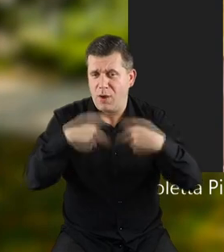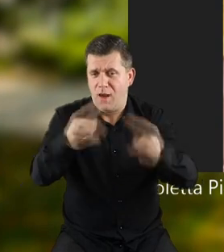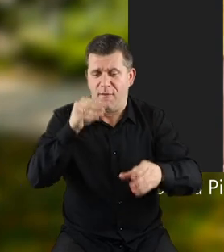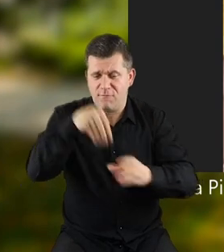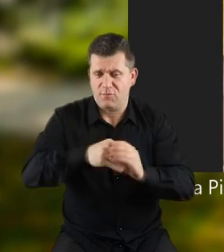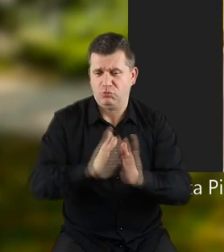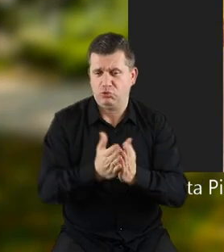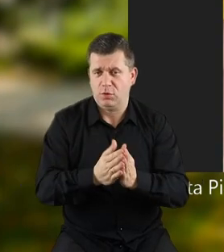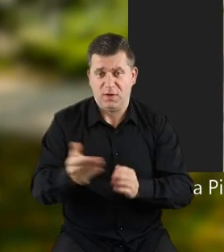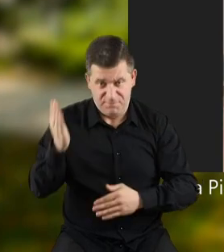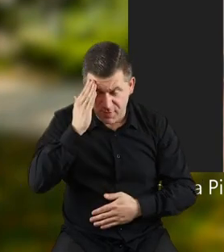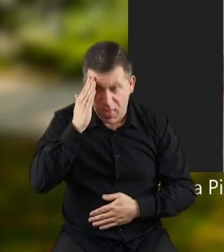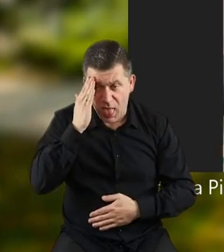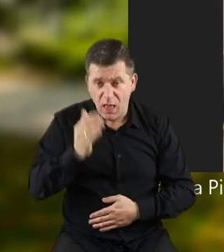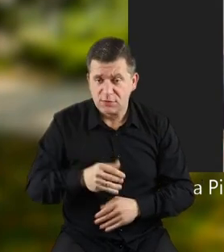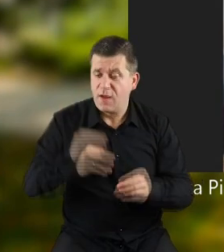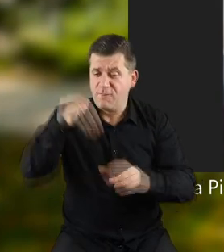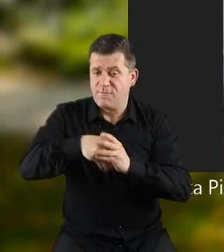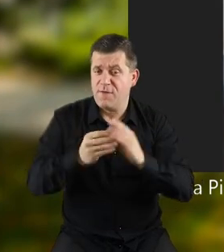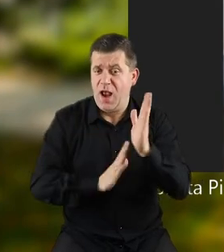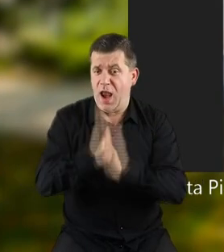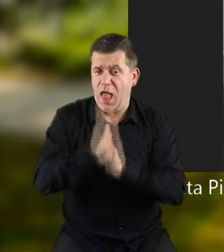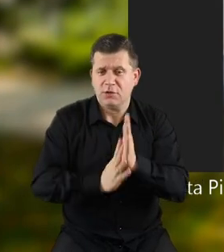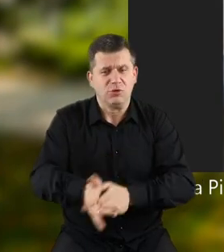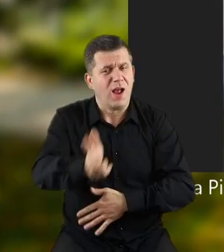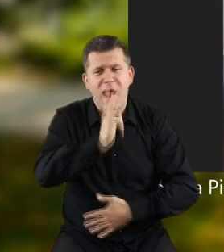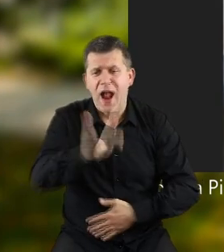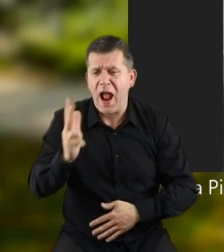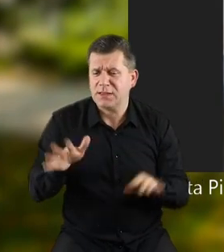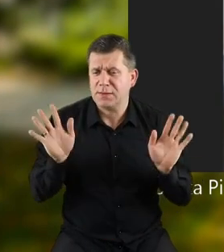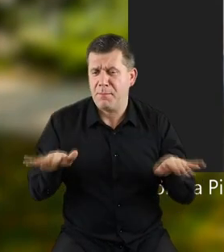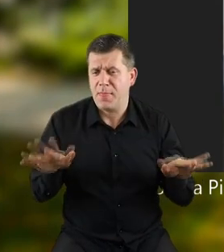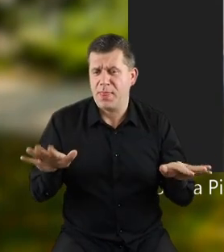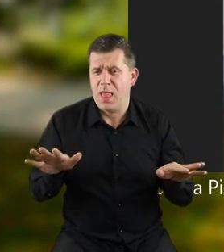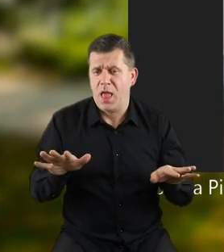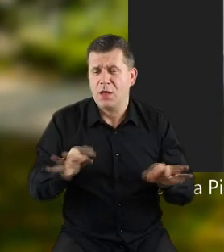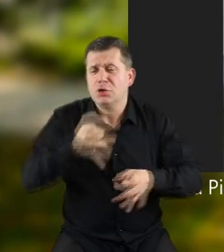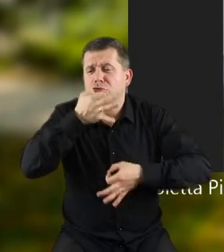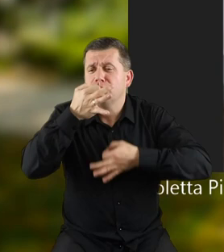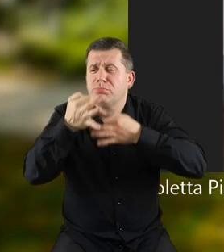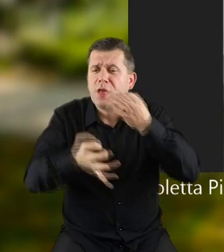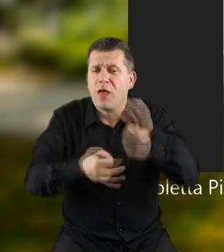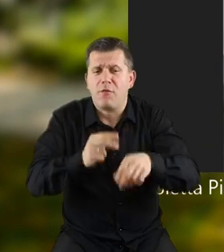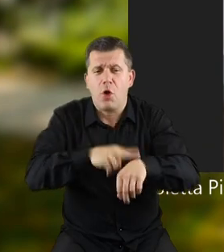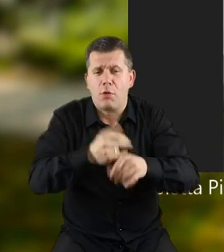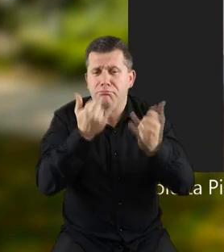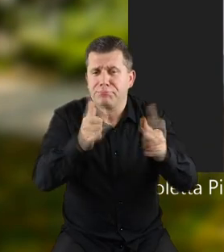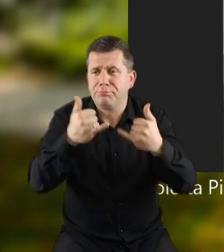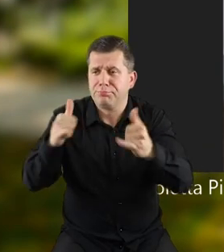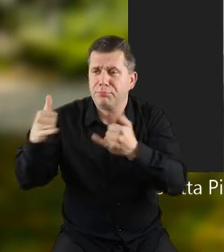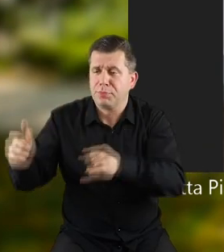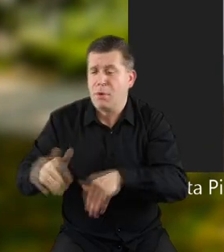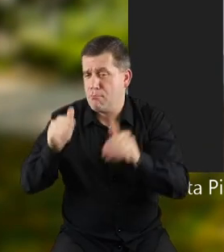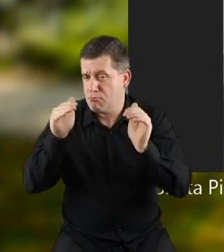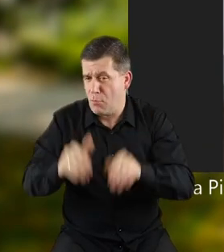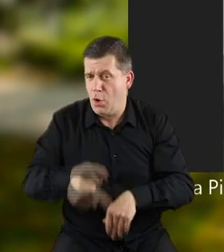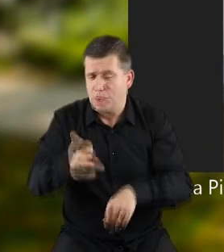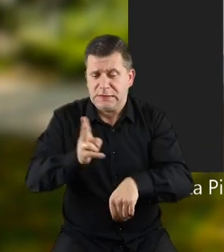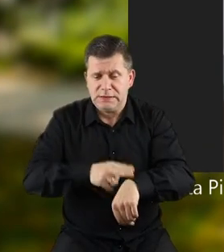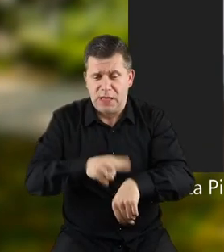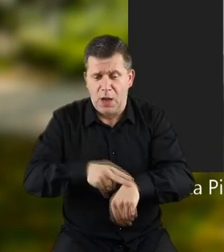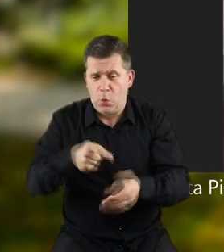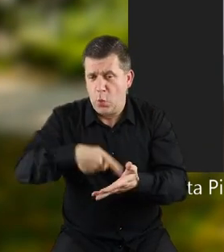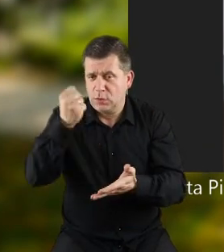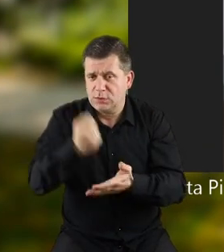przekazałam w tej książce. Czy wiecie, że w lesie każdy ptaszek śpiewa o określonej godzinie? Można sobie